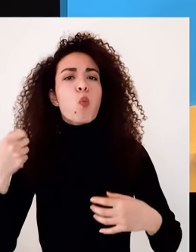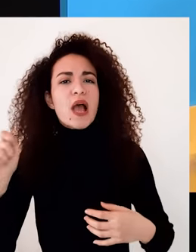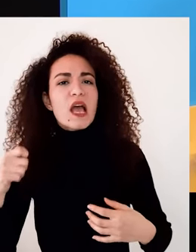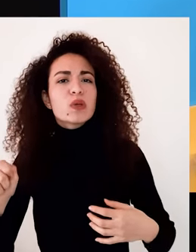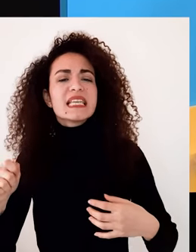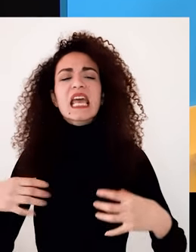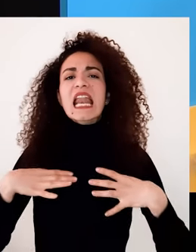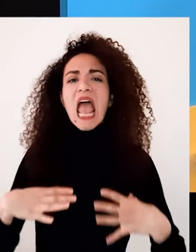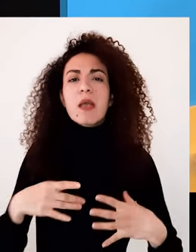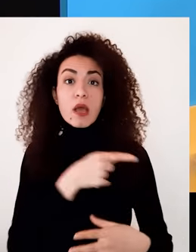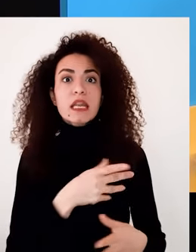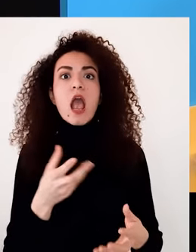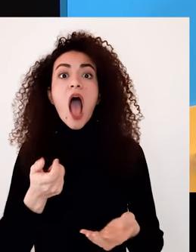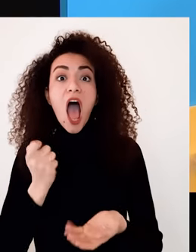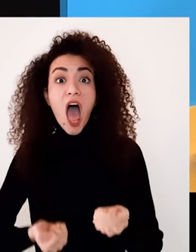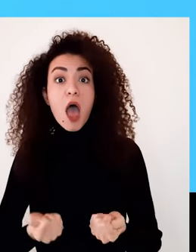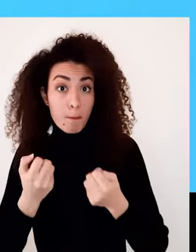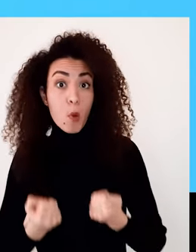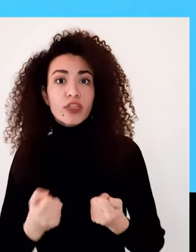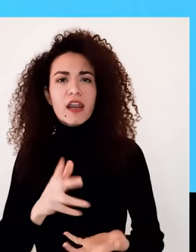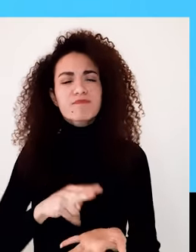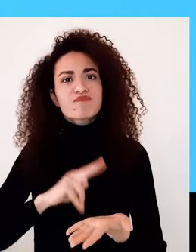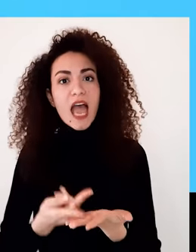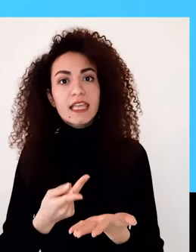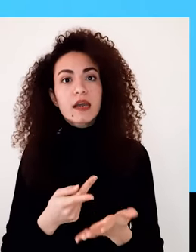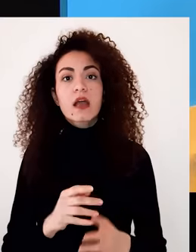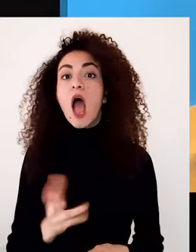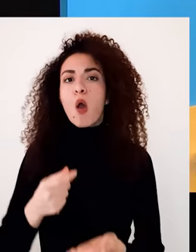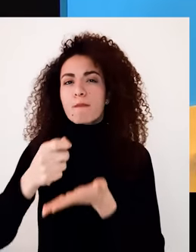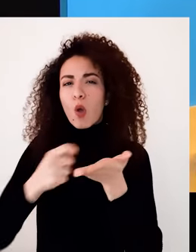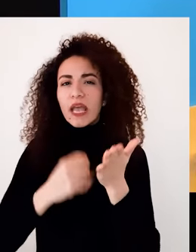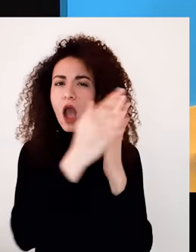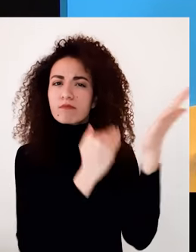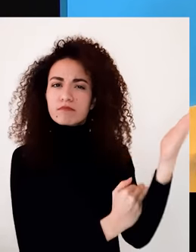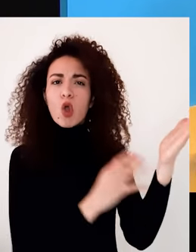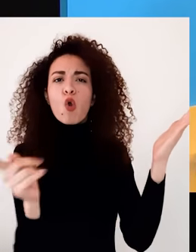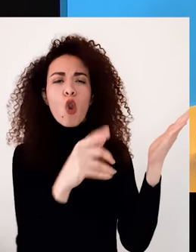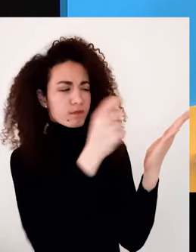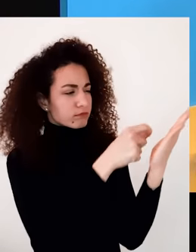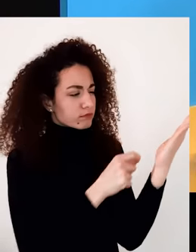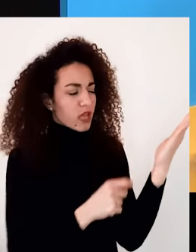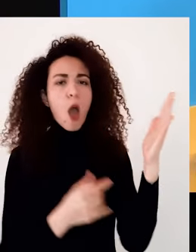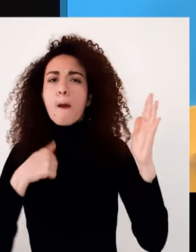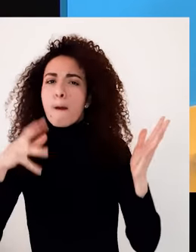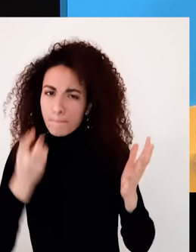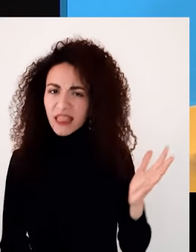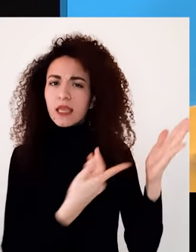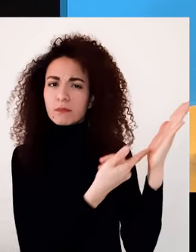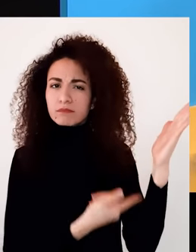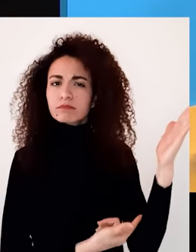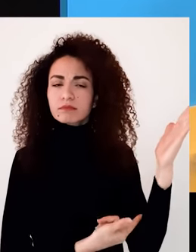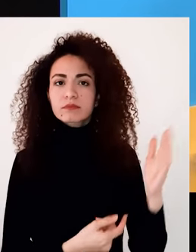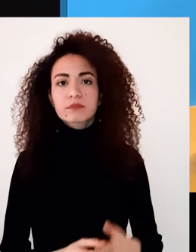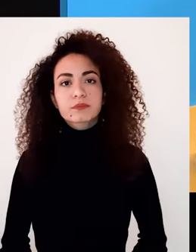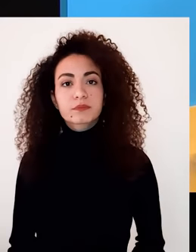مظاهرات أو التوقيع على عريضة بتركز على مطالب معينة لابد منذكر أن مواقع التواصل الاجتماعية بتلعب دور كبير بهذا